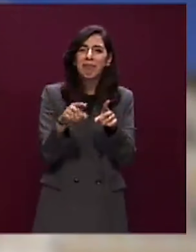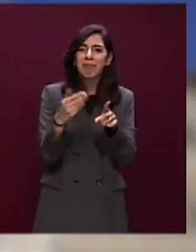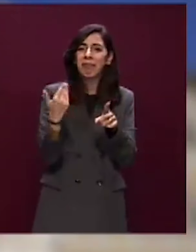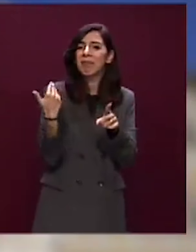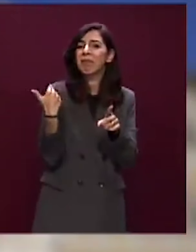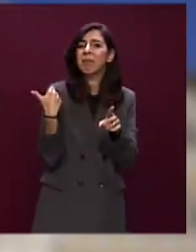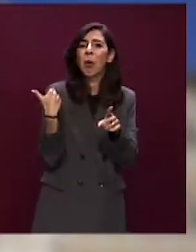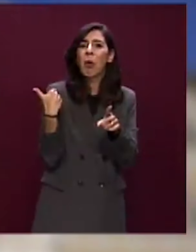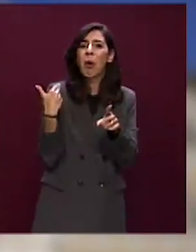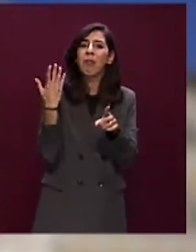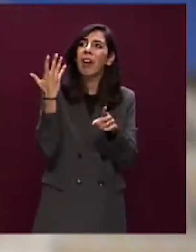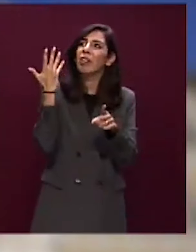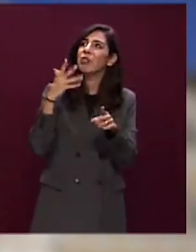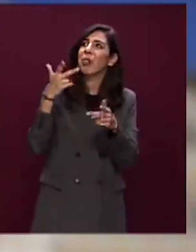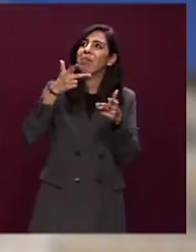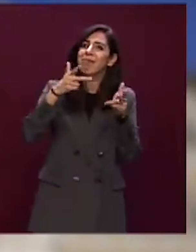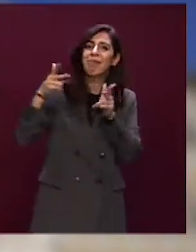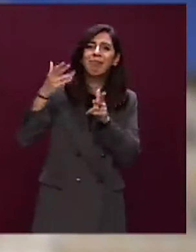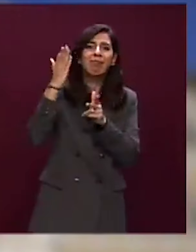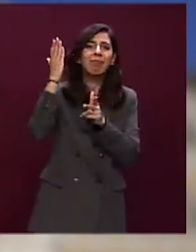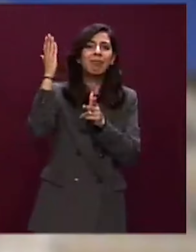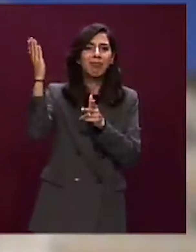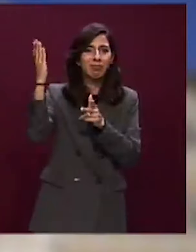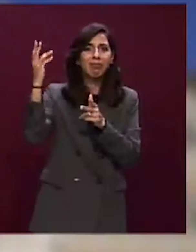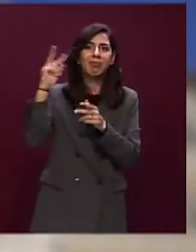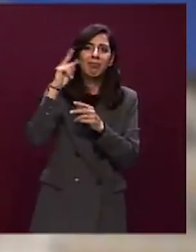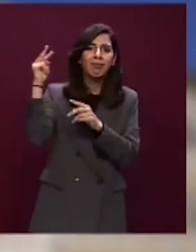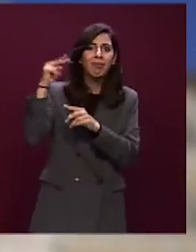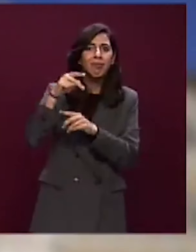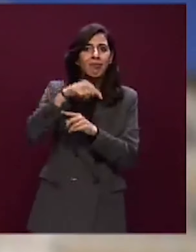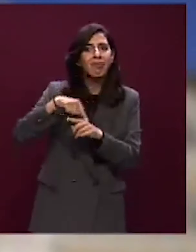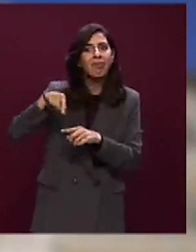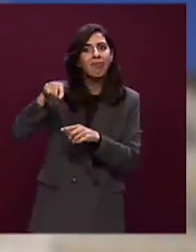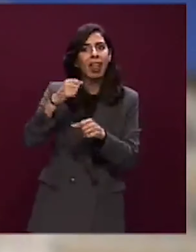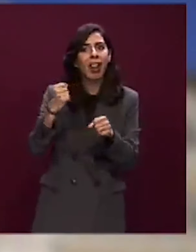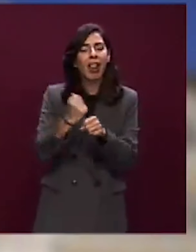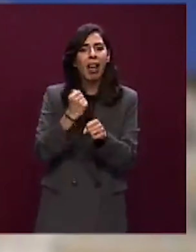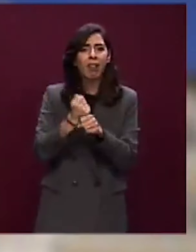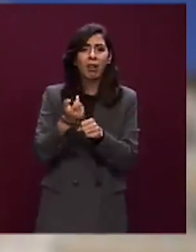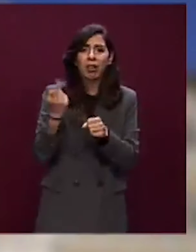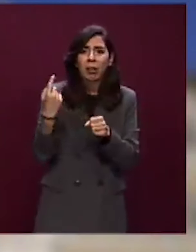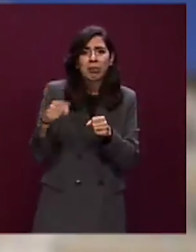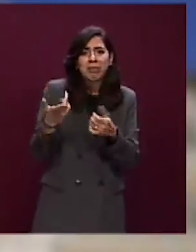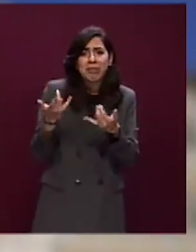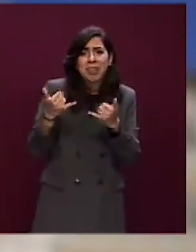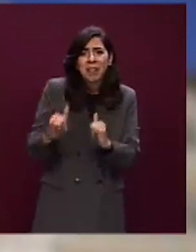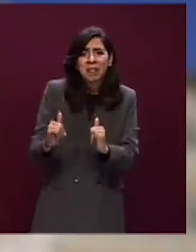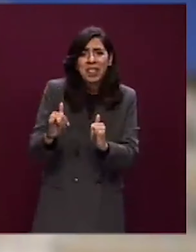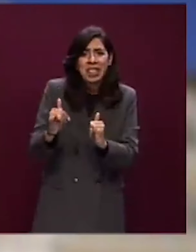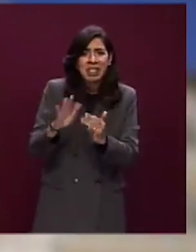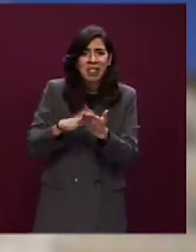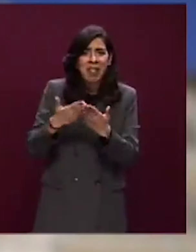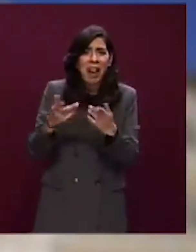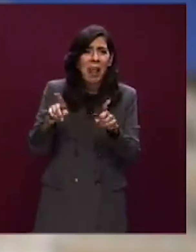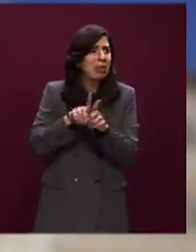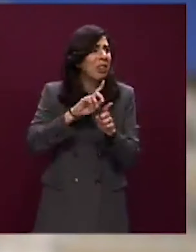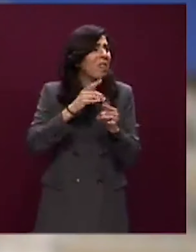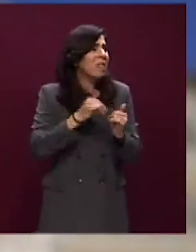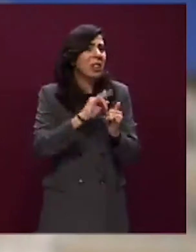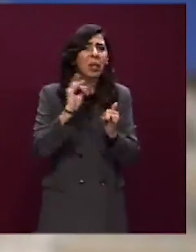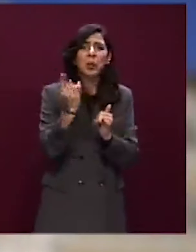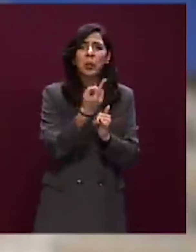su queste tribune, che sono esattamente i nostri figli. A Pisa c'erano